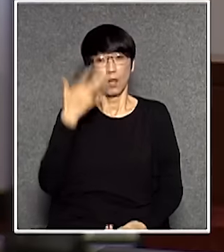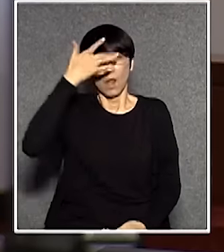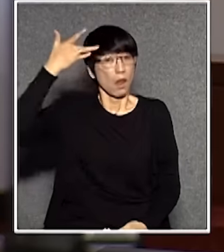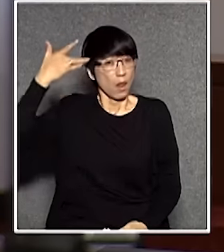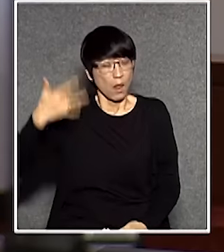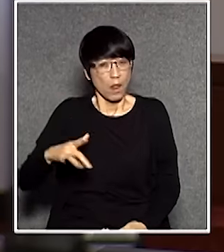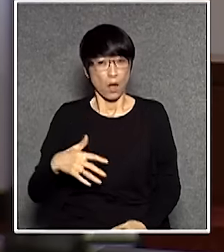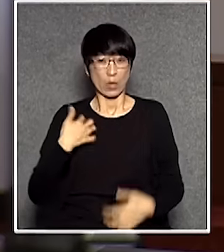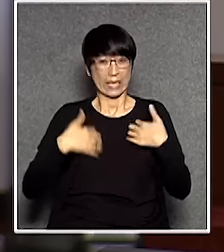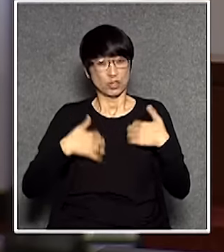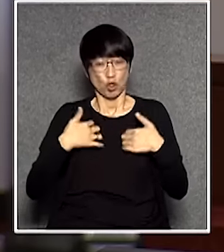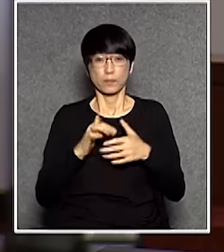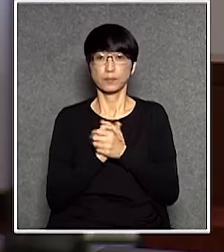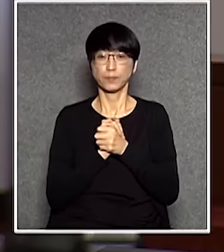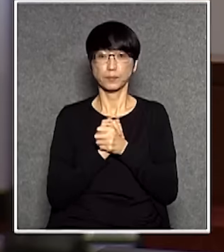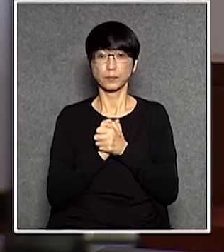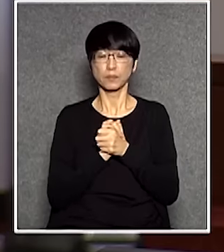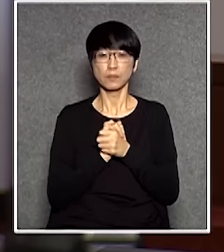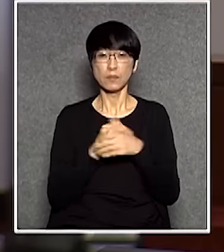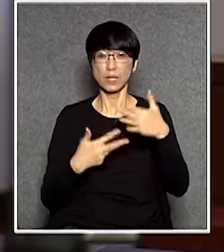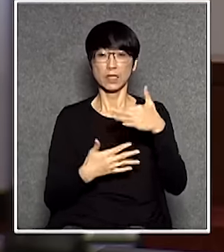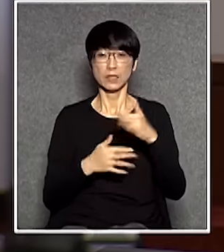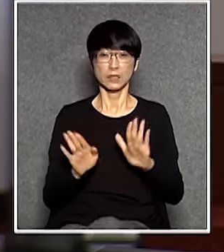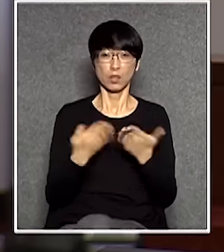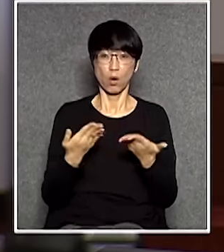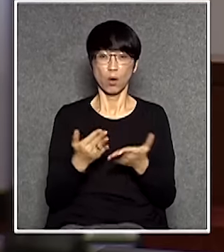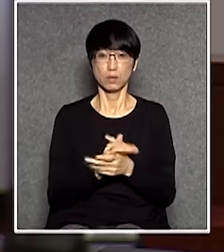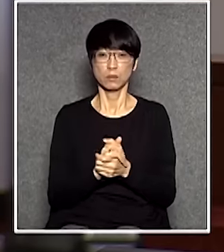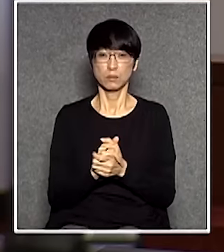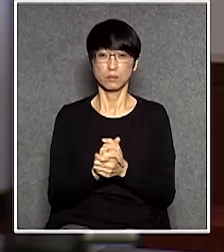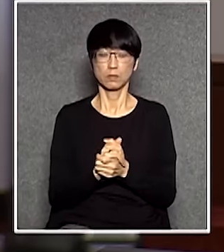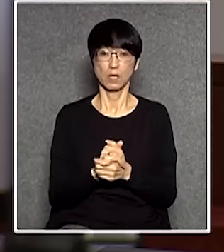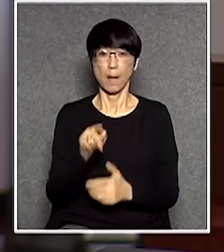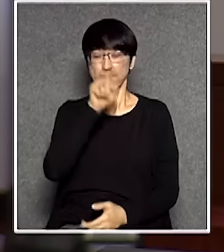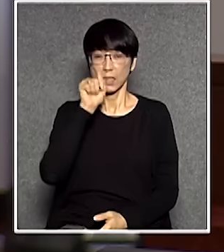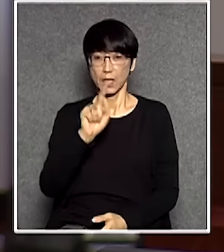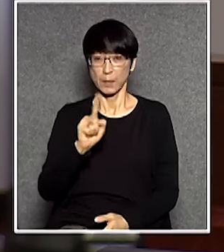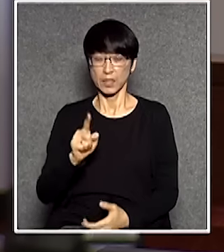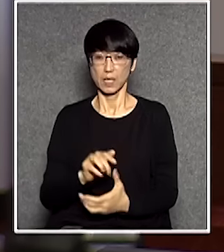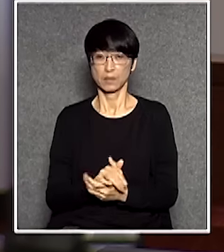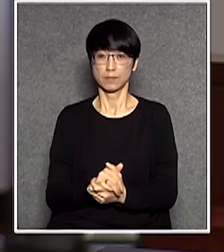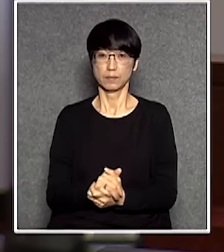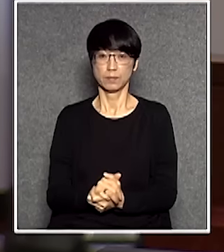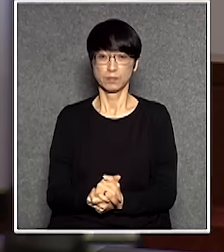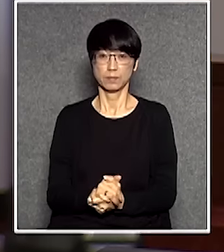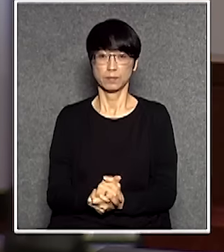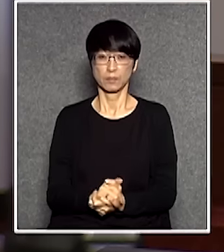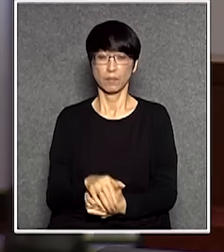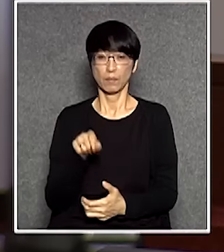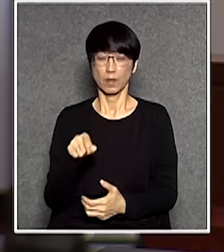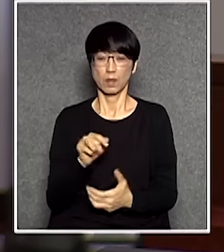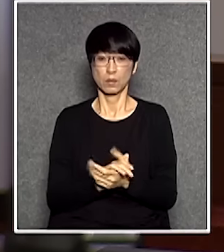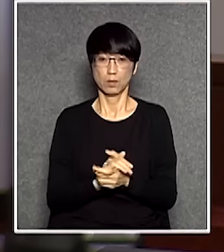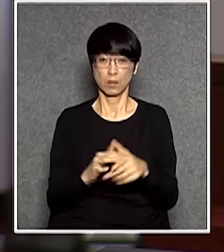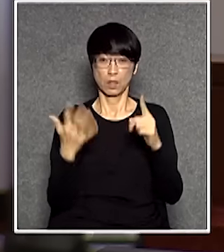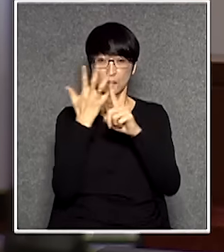大家很緊張究竟何時可以啟用啟用的時候會不會有問題他用了十五億